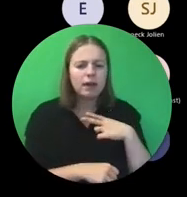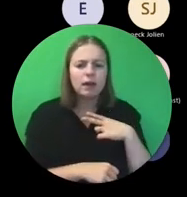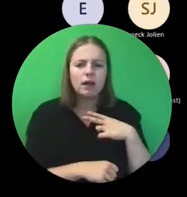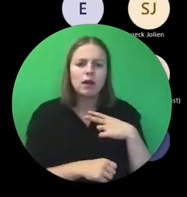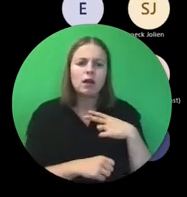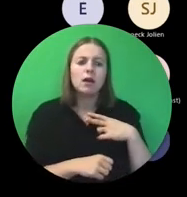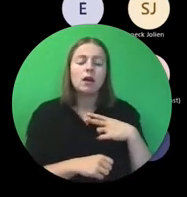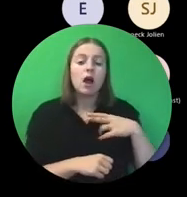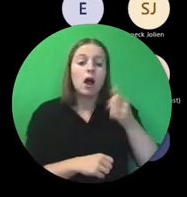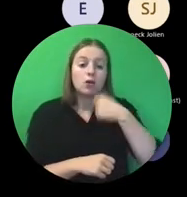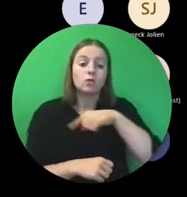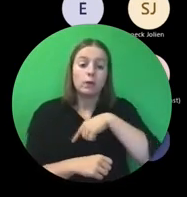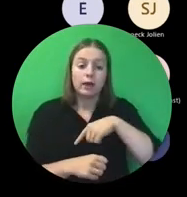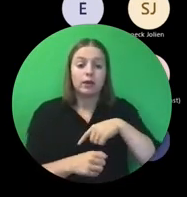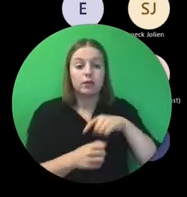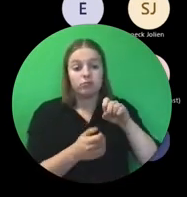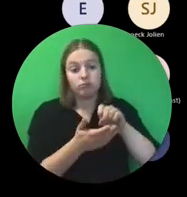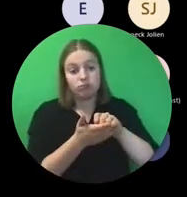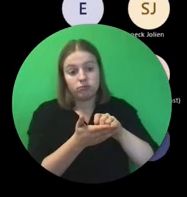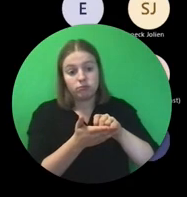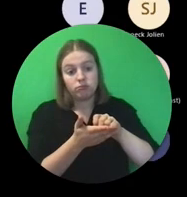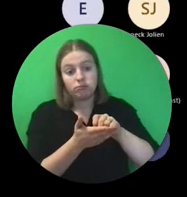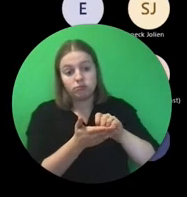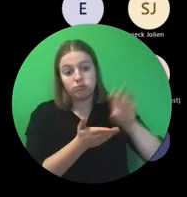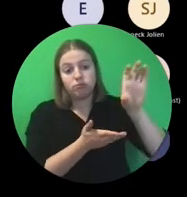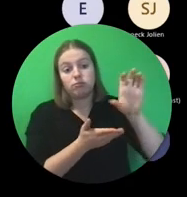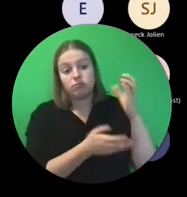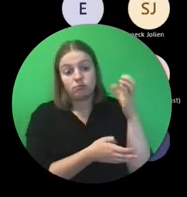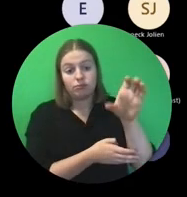zodra dat alles gepubliceerd is.